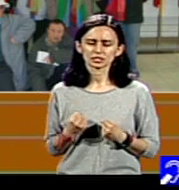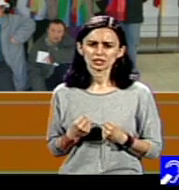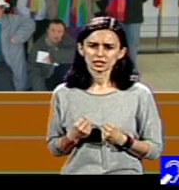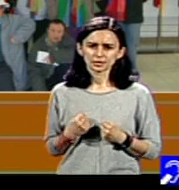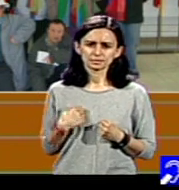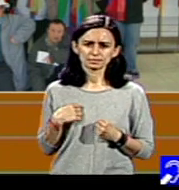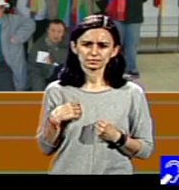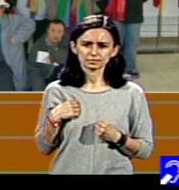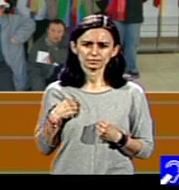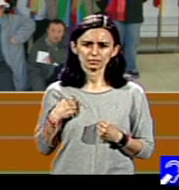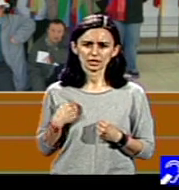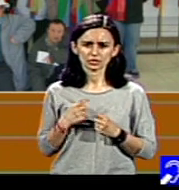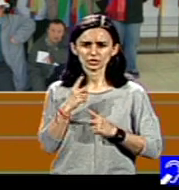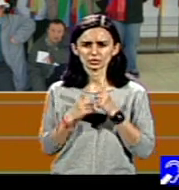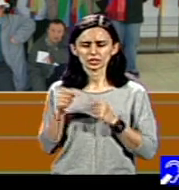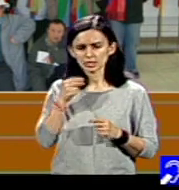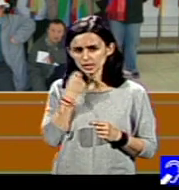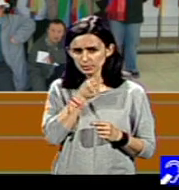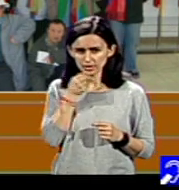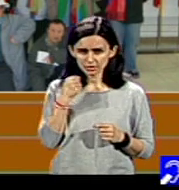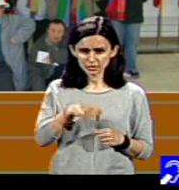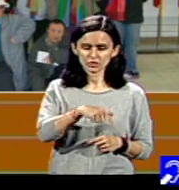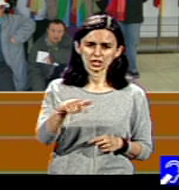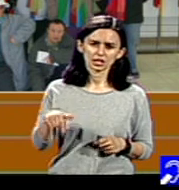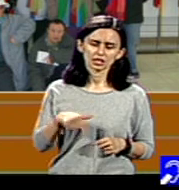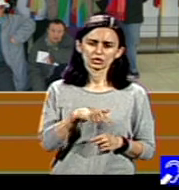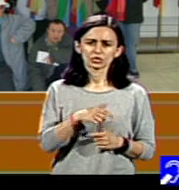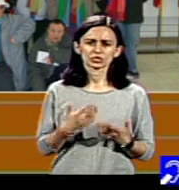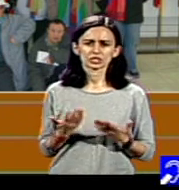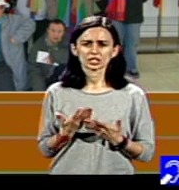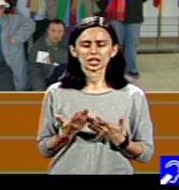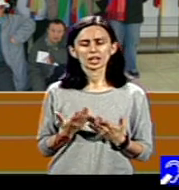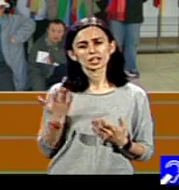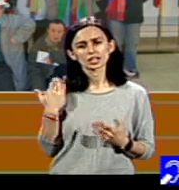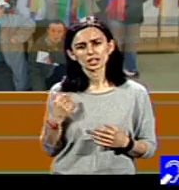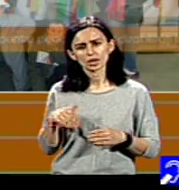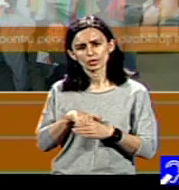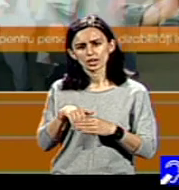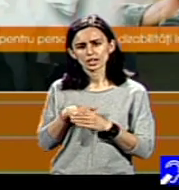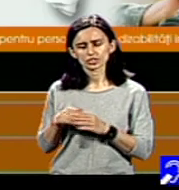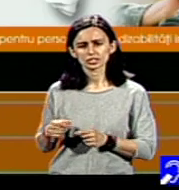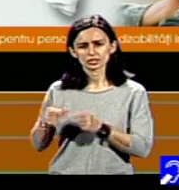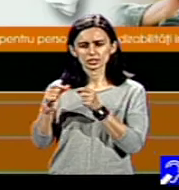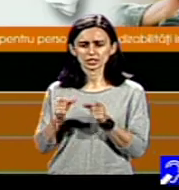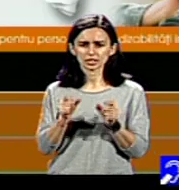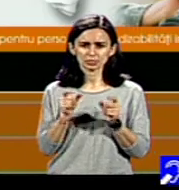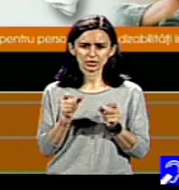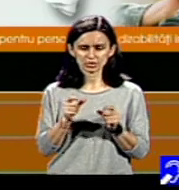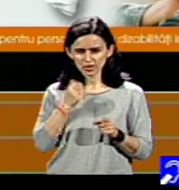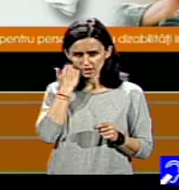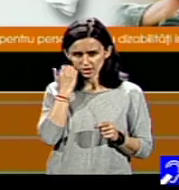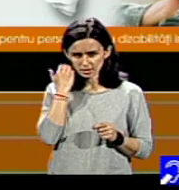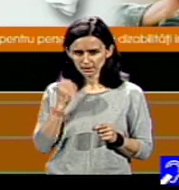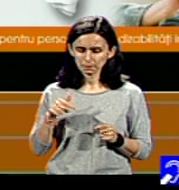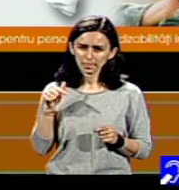inclusiv o parte din beneficiarii noștri, care erau angajați în unitatea protejată, în momentul în care aceasta